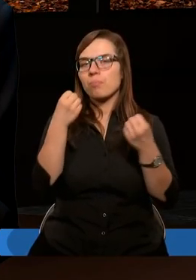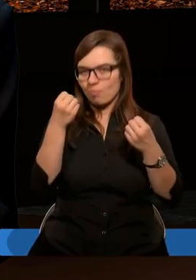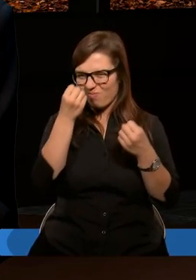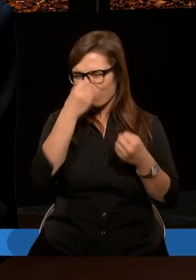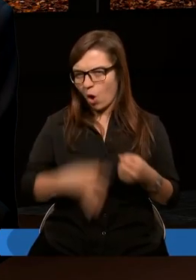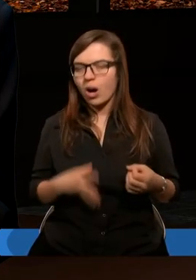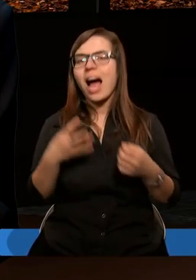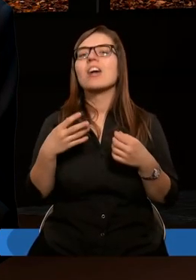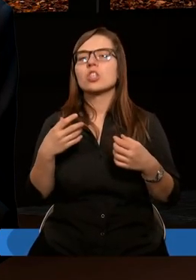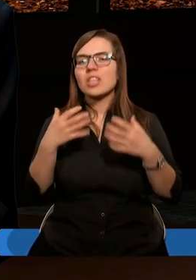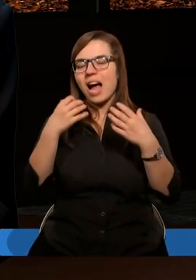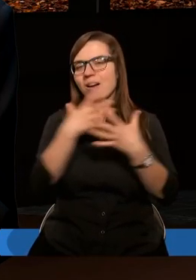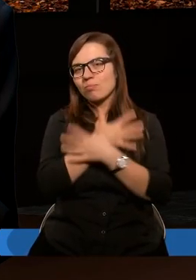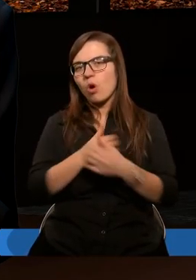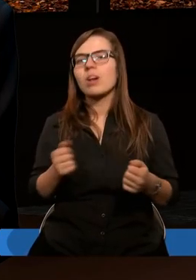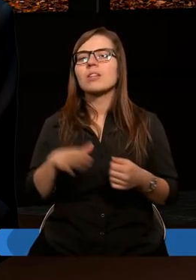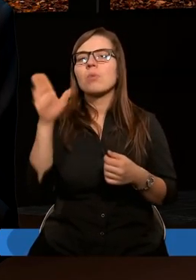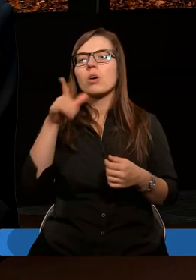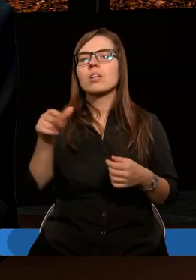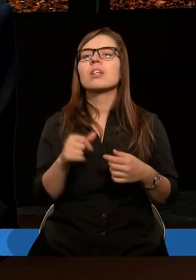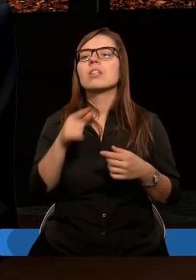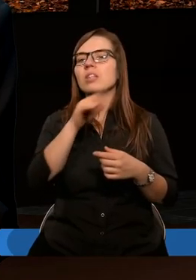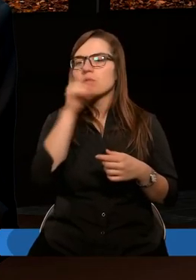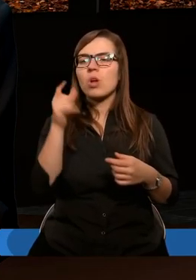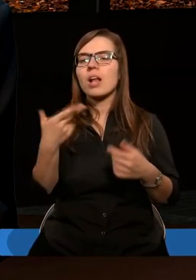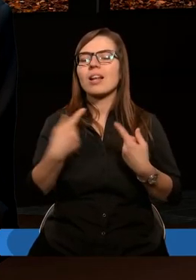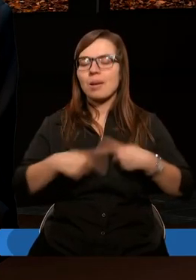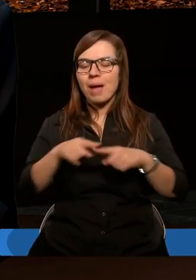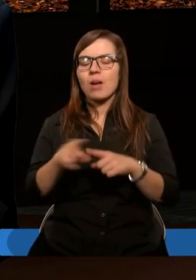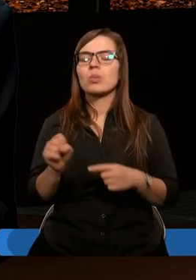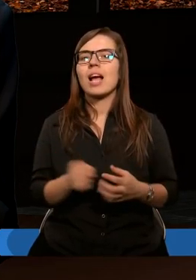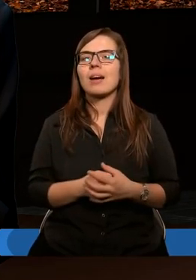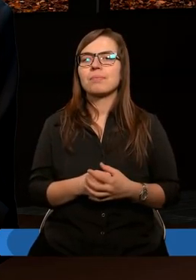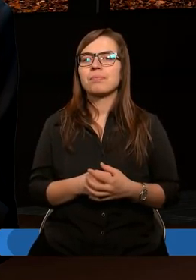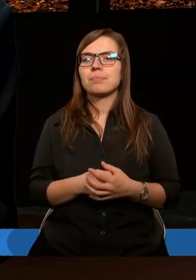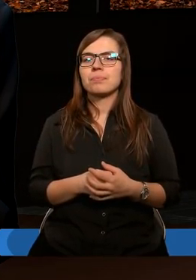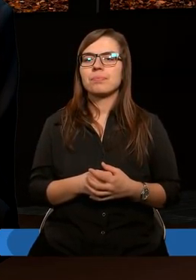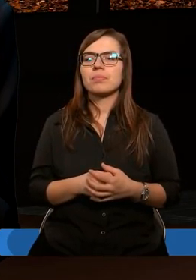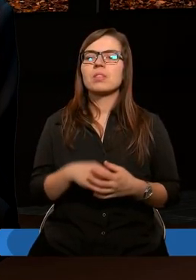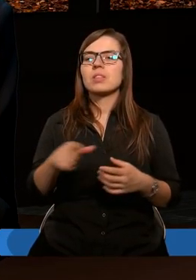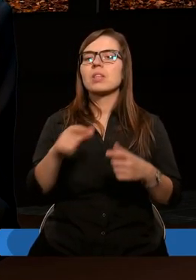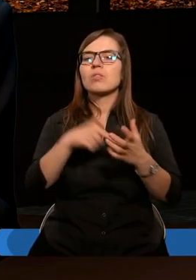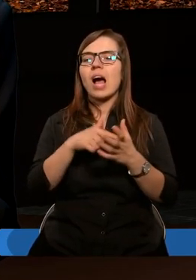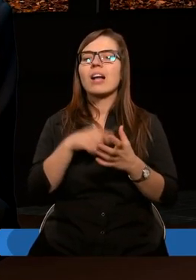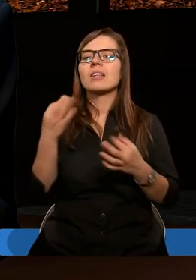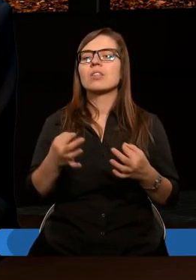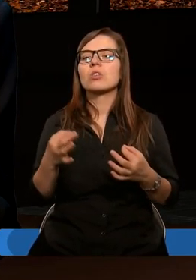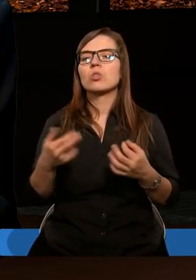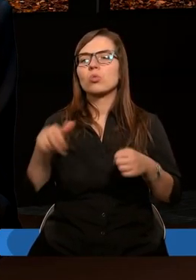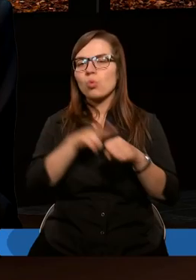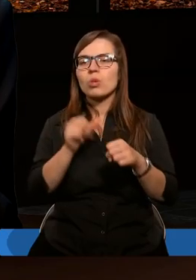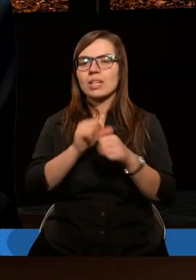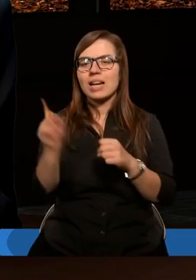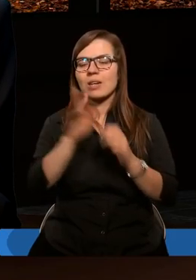porażka bogactwem pogan, to o ileż bardziej ich pełnia. Do Was zaś, którzy